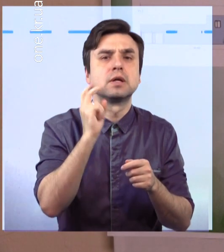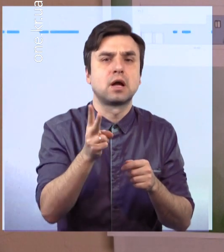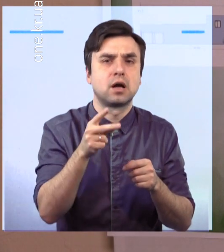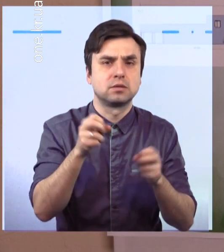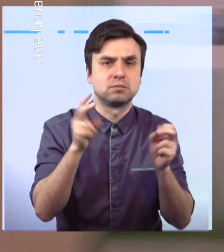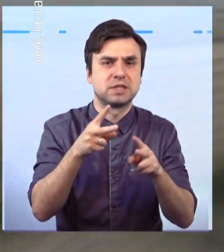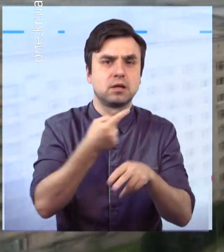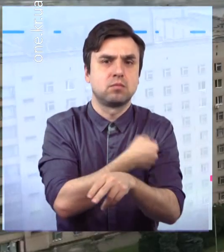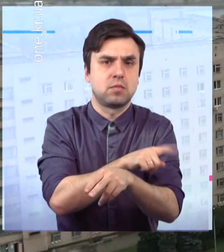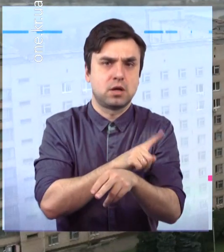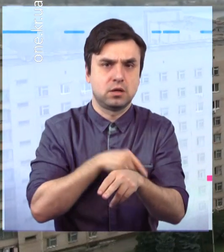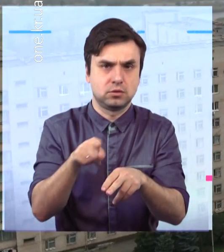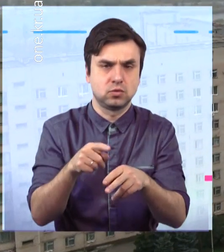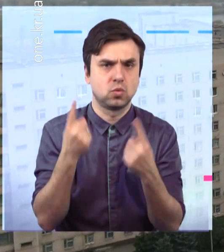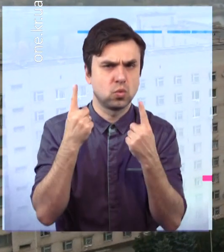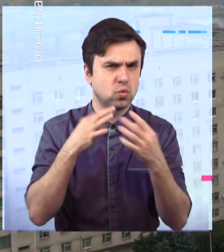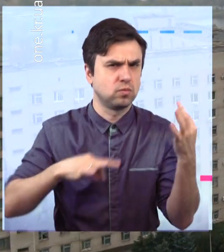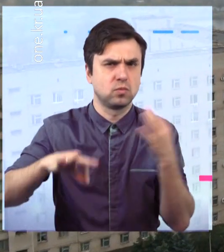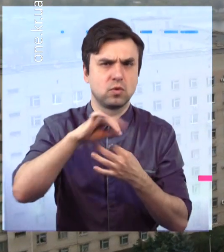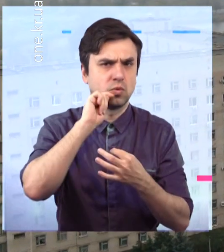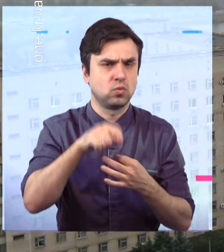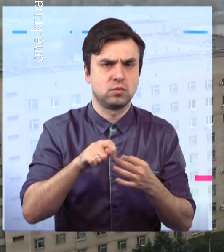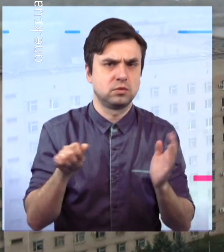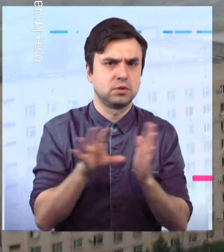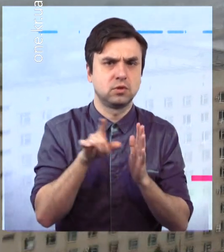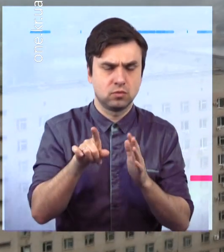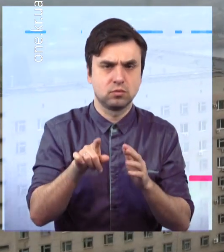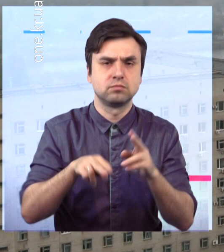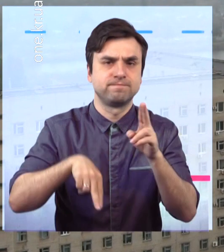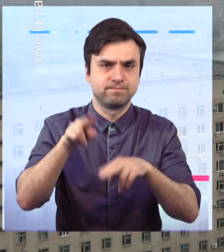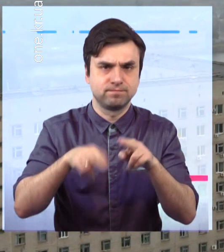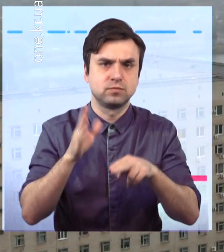проєктів в Україні. Олександр Фефілатів, Арчіл Сванідзе, Перший міський.